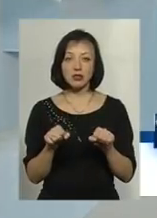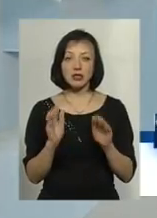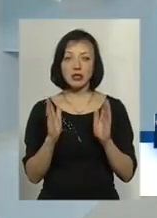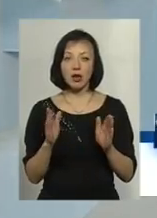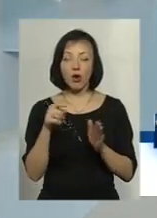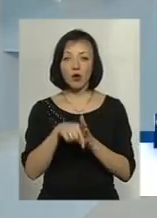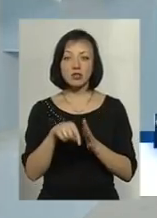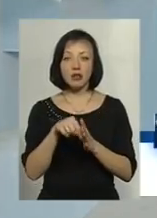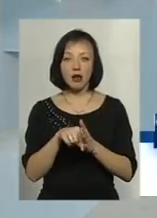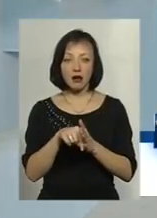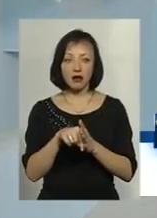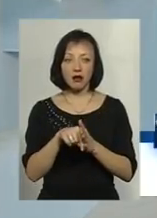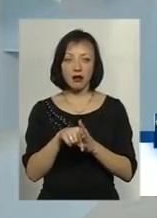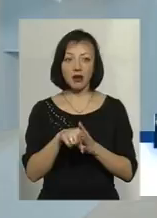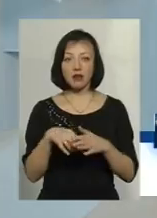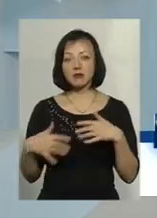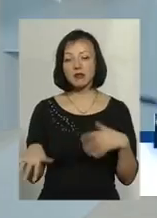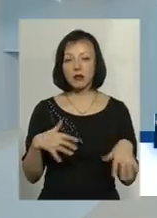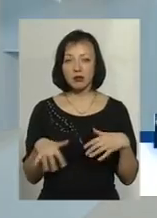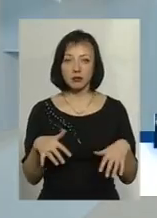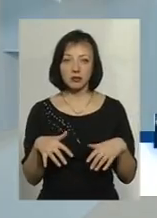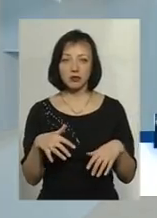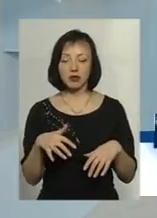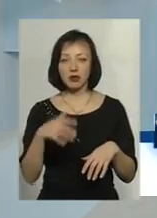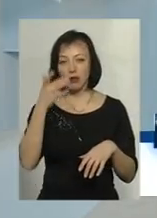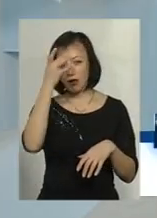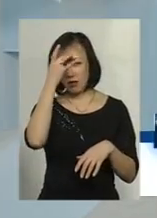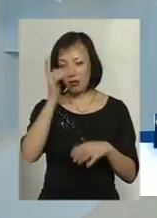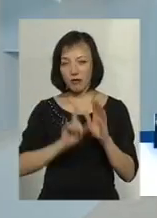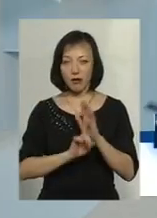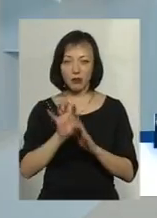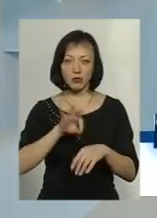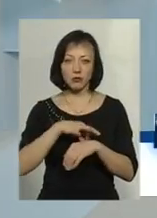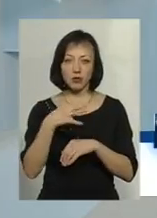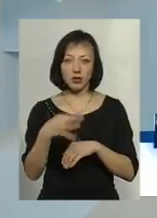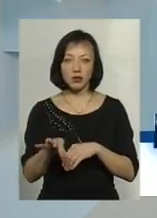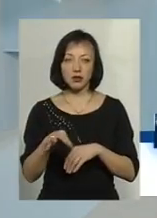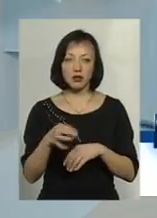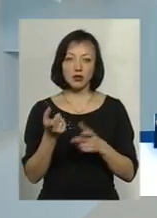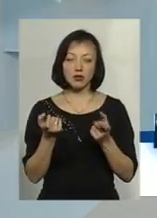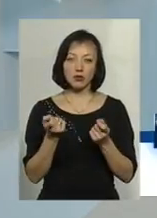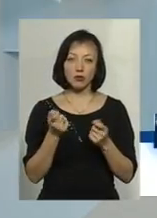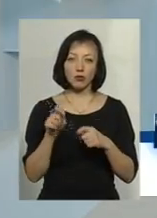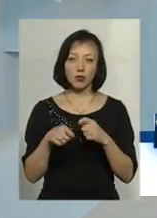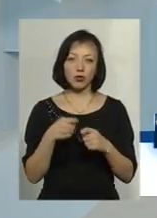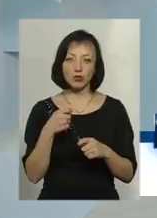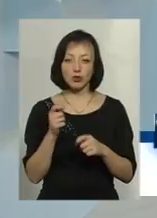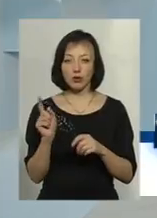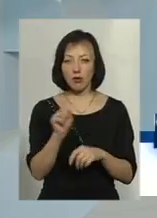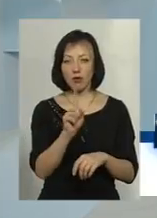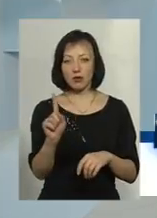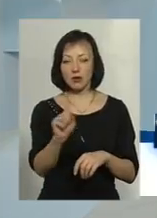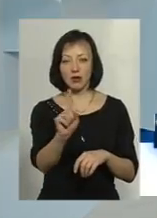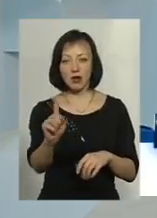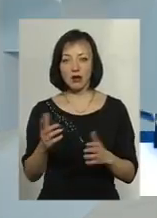хіба що ознаках нездужання. Людини, голова починає боліти, десь іноді порушується координація